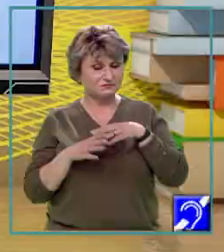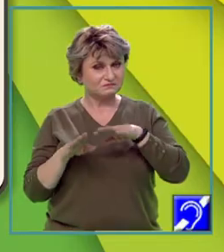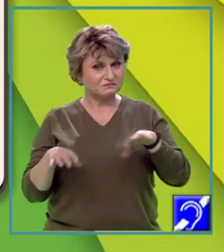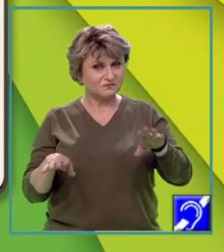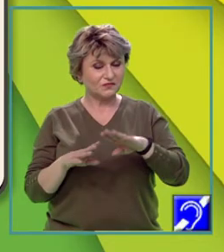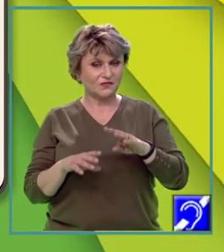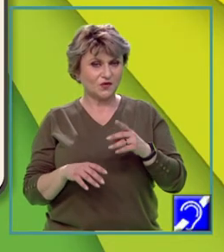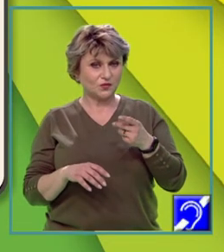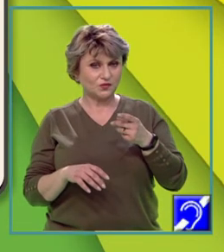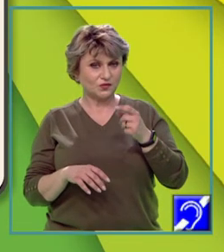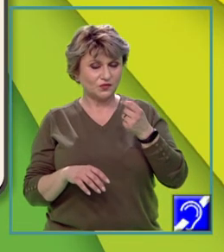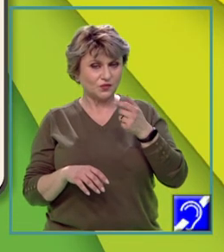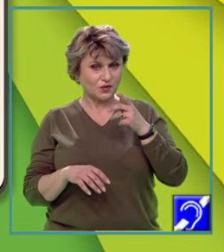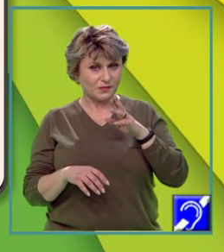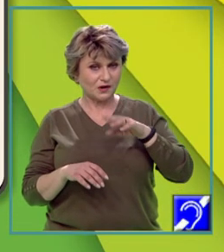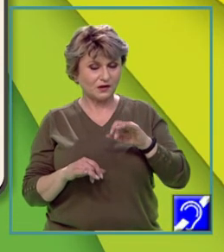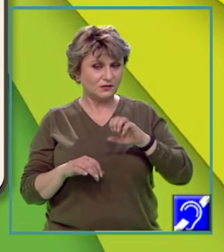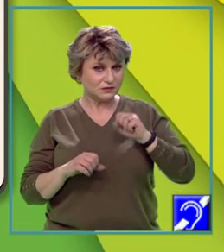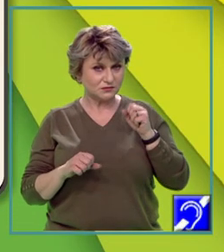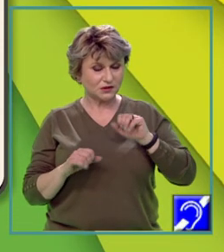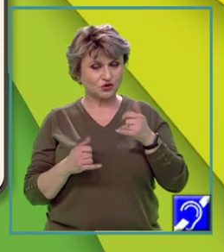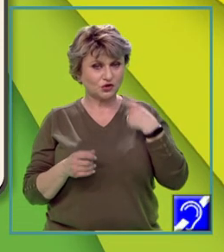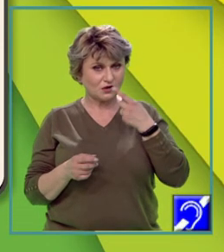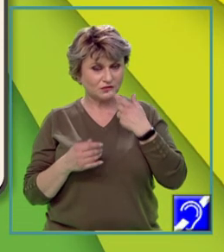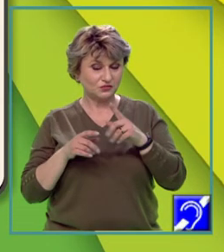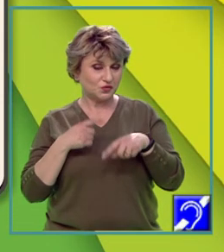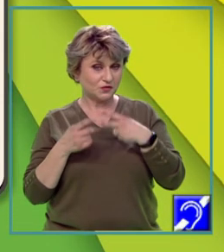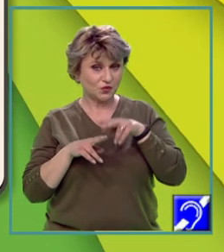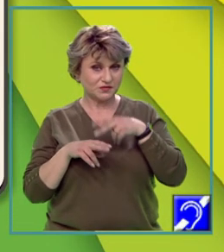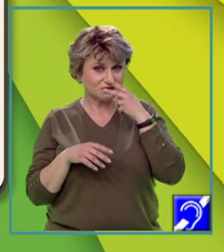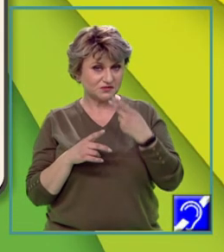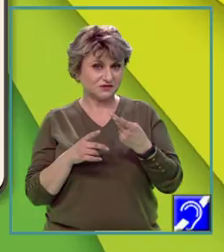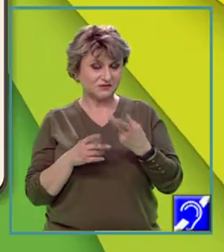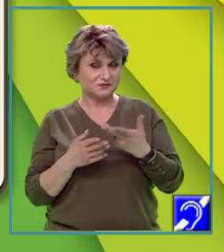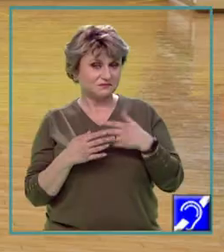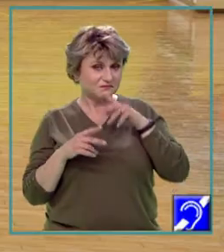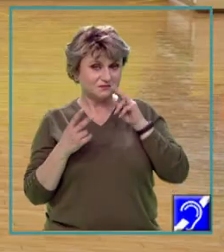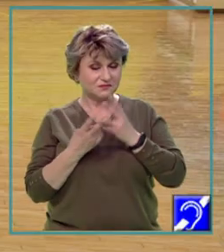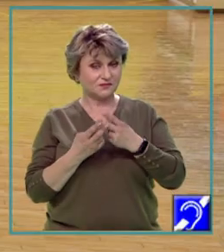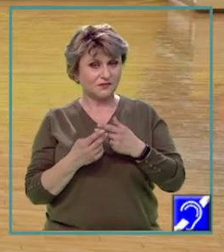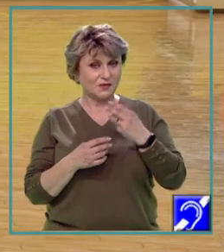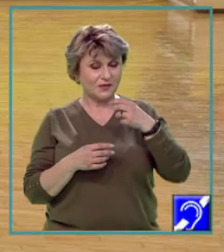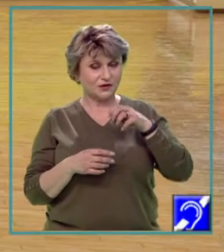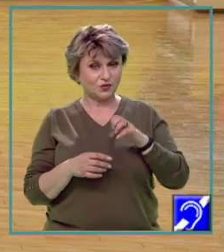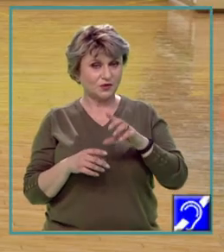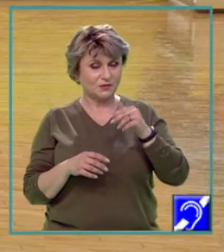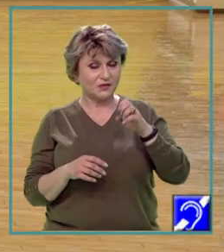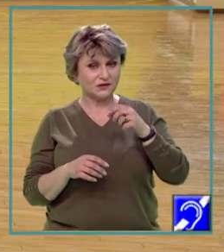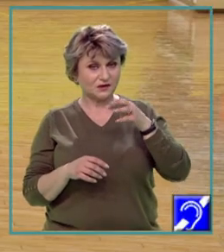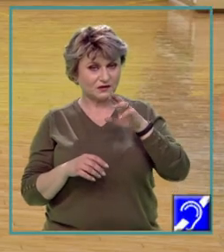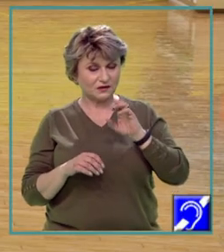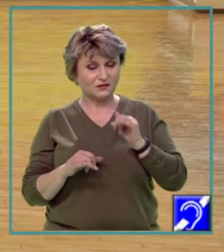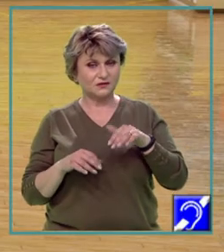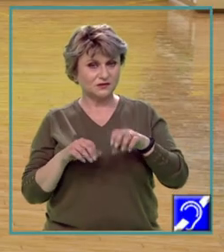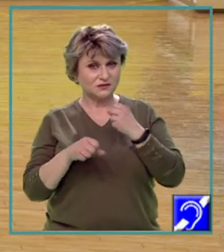urbane și rurale, așa după cum se poate vedea și în imaginile asociate. Mediul mediteranean se